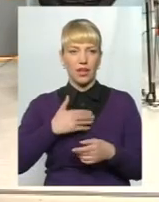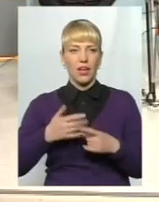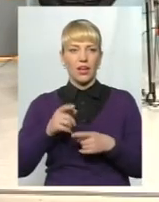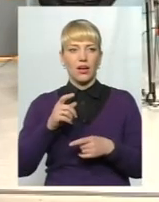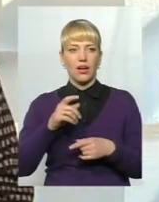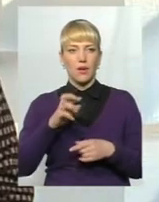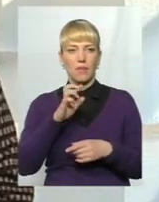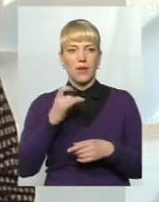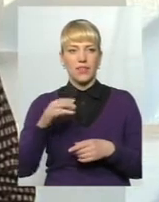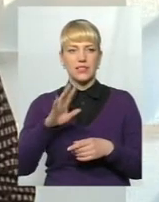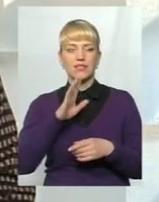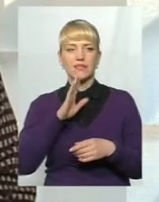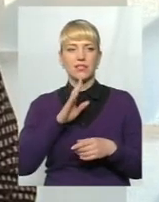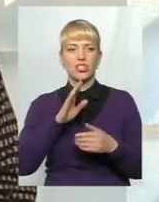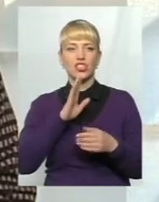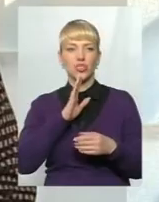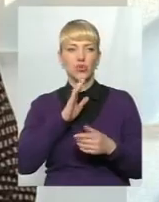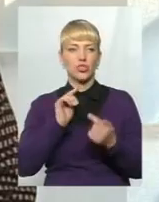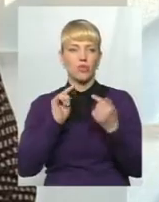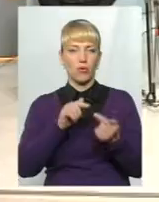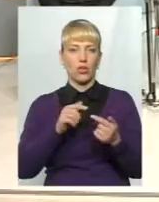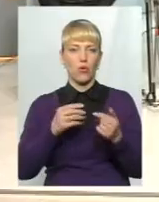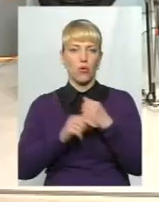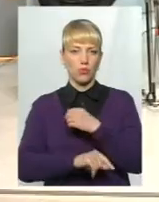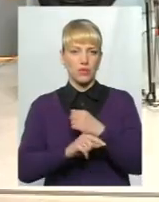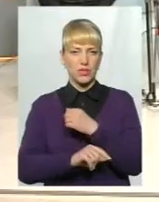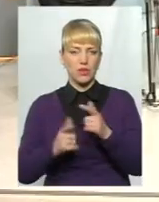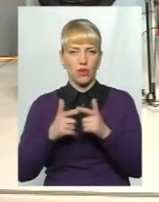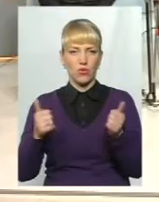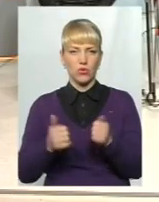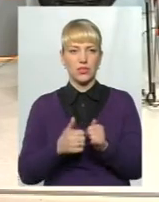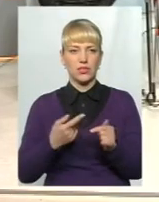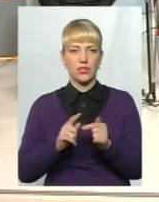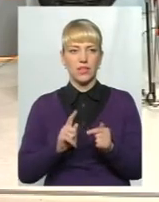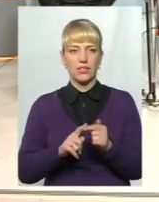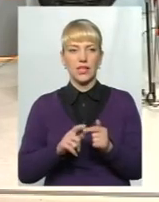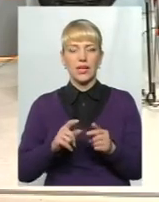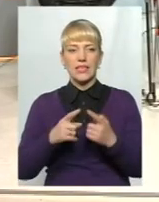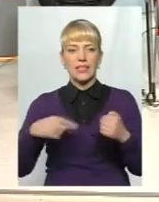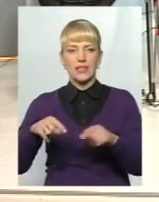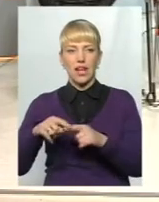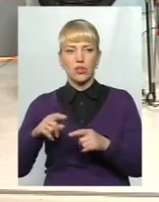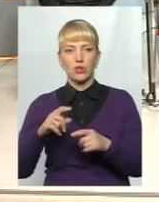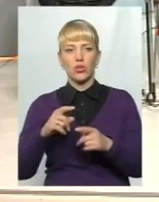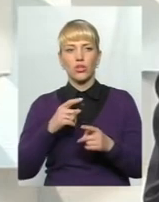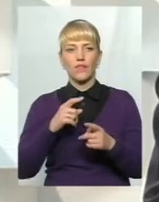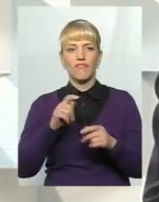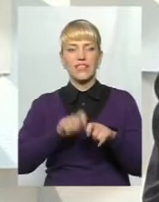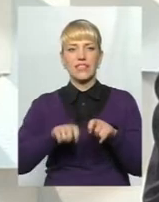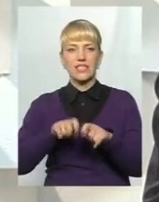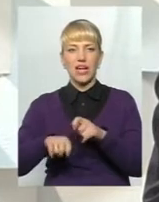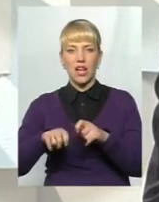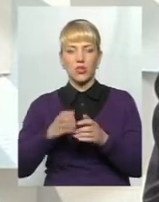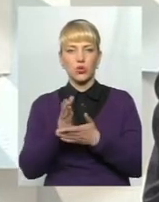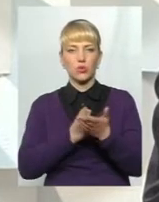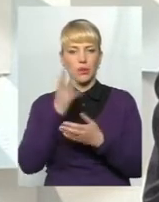організації ЖАР, це жуночий антикорупційний рік. Віктор Чиш, завідувач сектору комунікації управління Державної фіскальної служби у Хмельницької